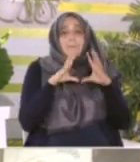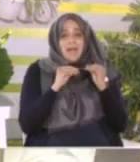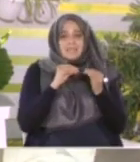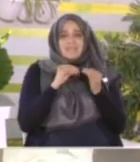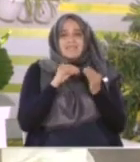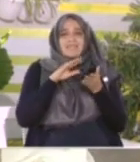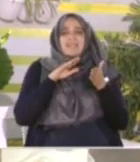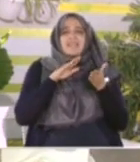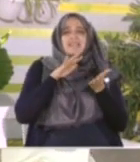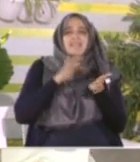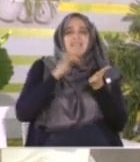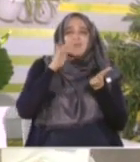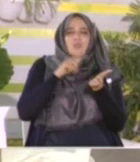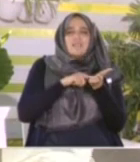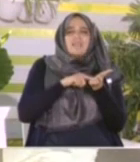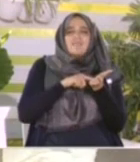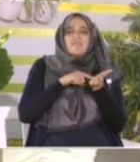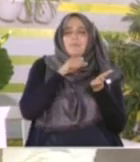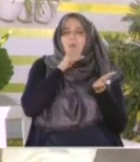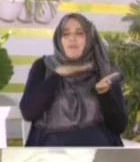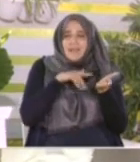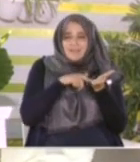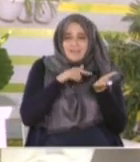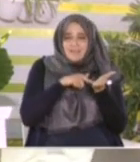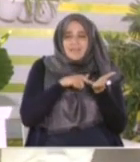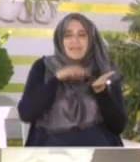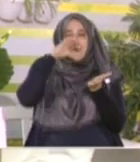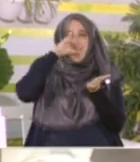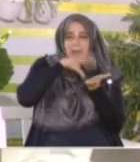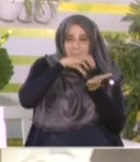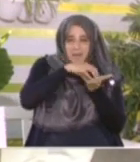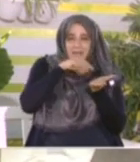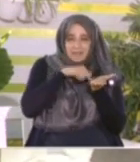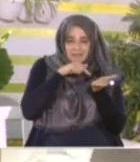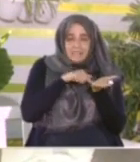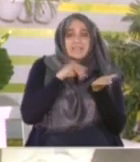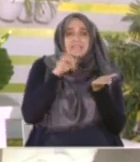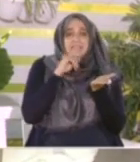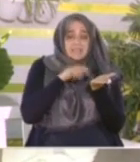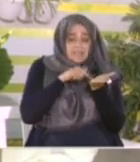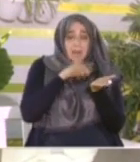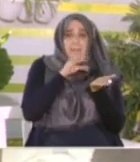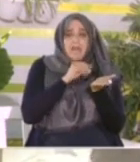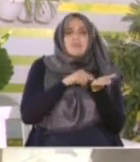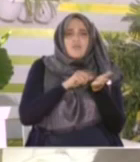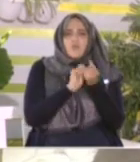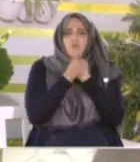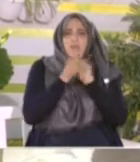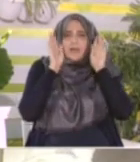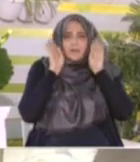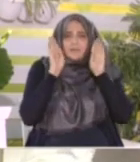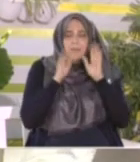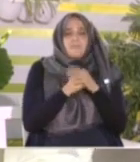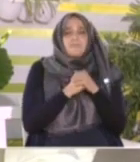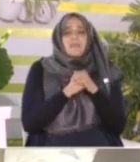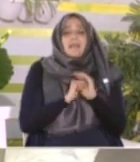مصلا ولم يكن الأمر كذلك ولكن قدر الله أن ينزل